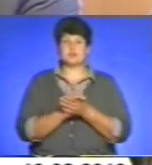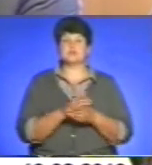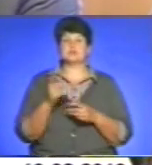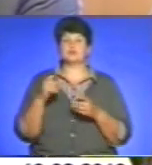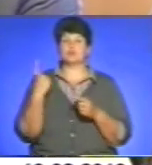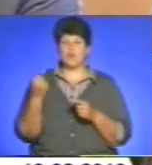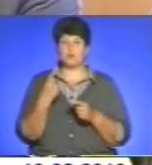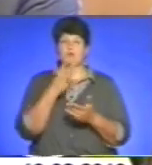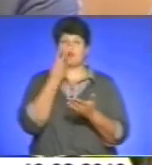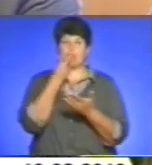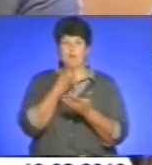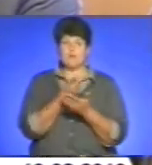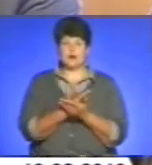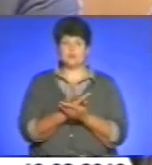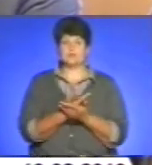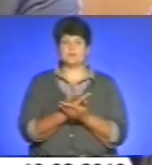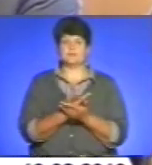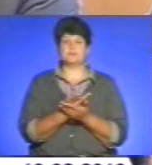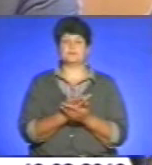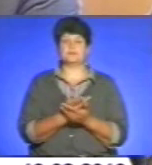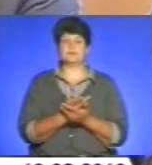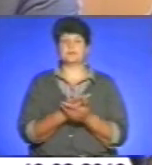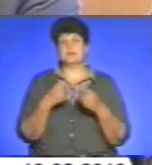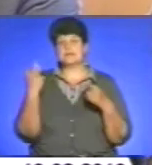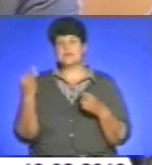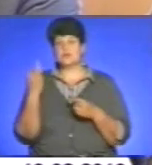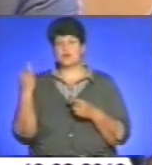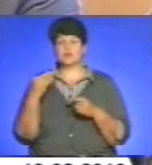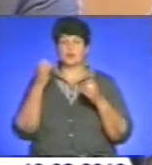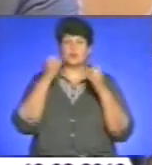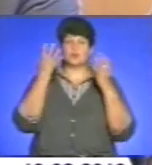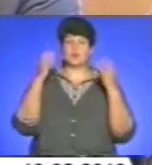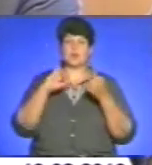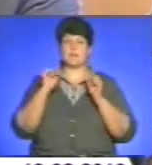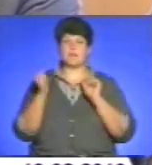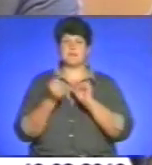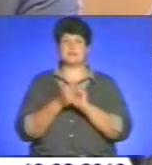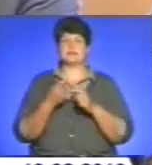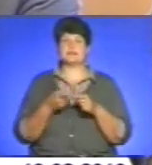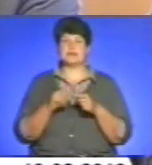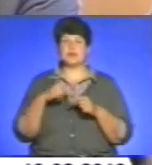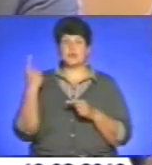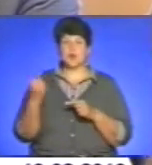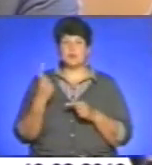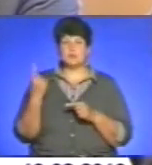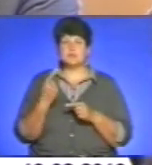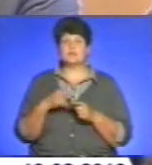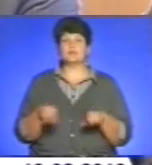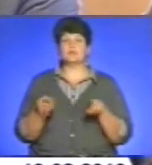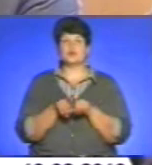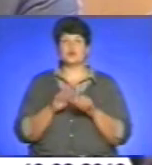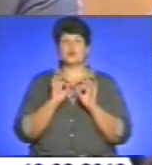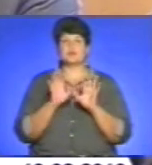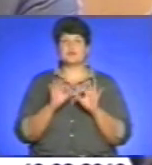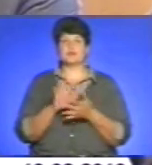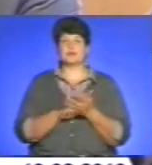мають можливість побачити якісь історичні, і культурні пам'ятки цієї області і відповідно розповісти про